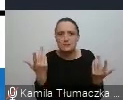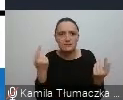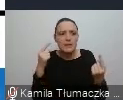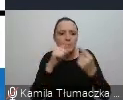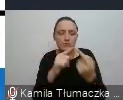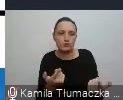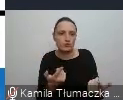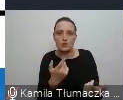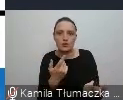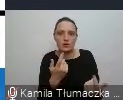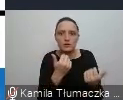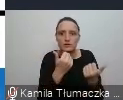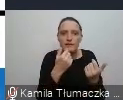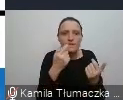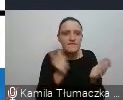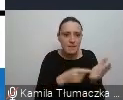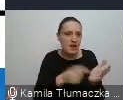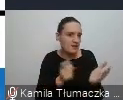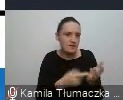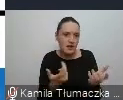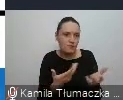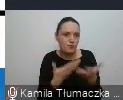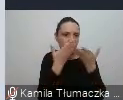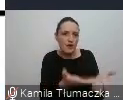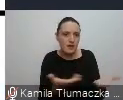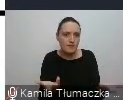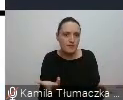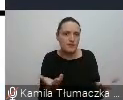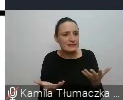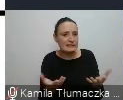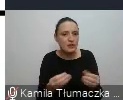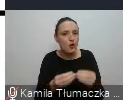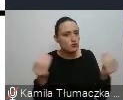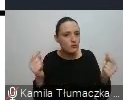nieadekwatne wymagania, jak na jego rozwój.